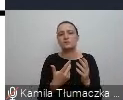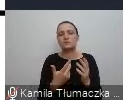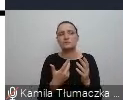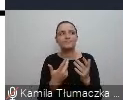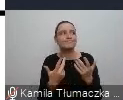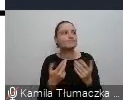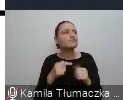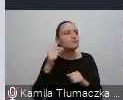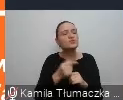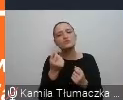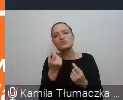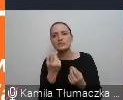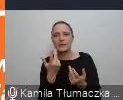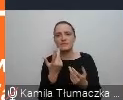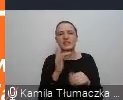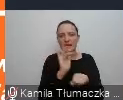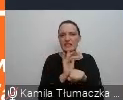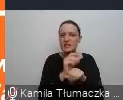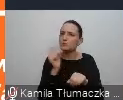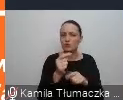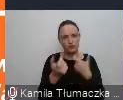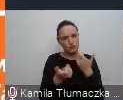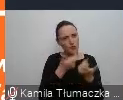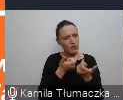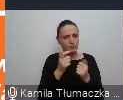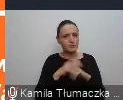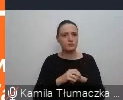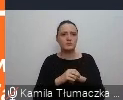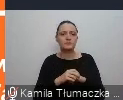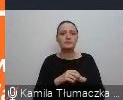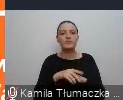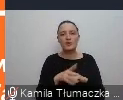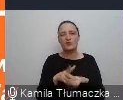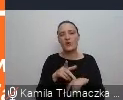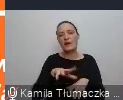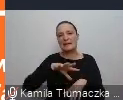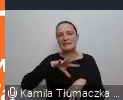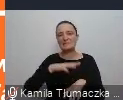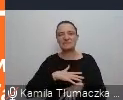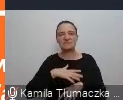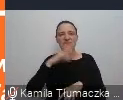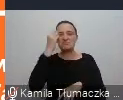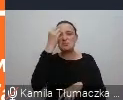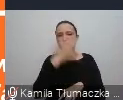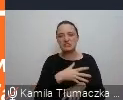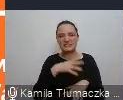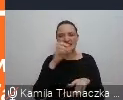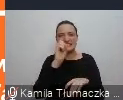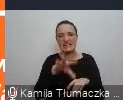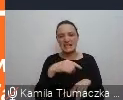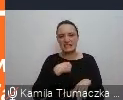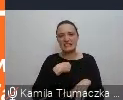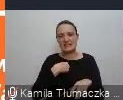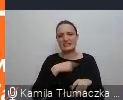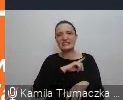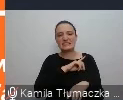należy podchodzić bezkrytycznie. To jest najbrzydszy slajd w mojej prezentacji, najbrzydszy, bo sama po prostu